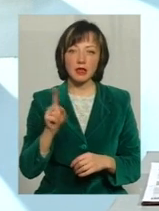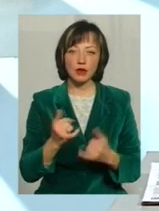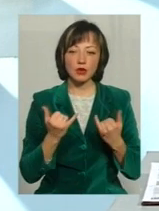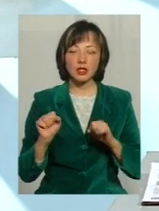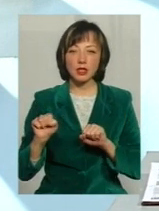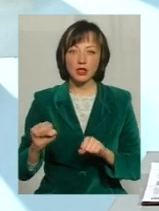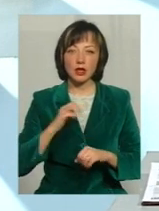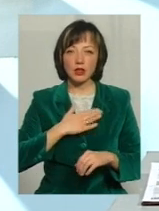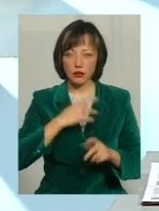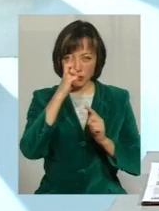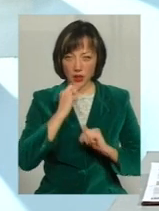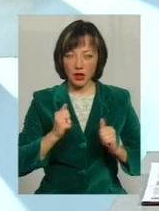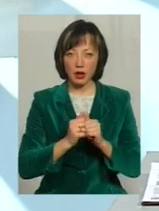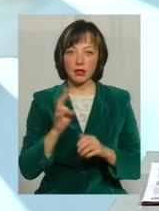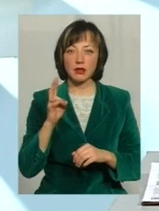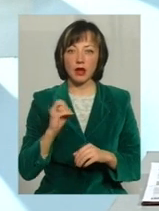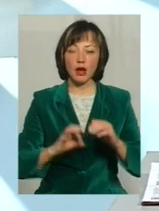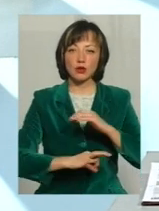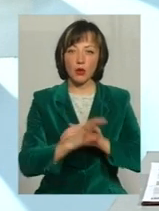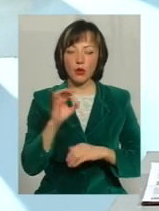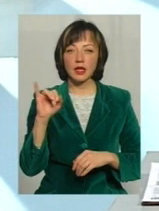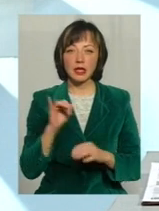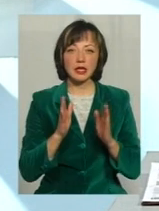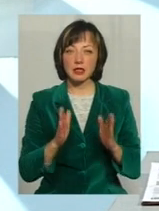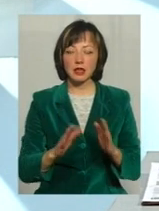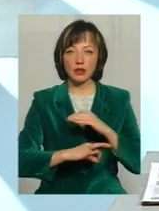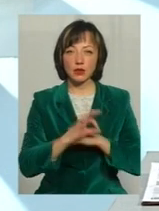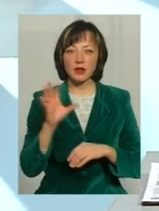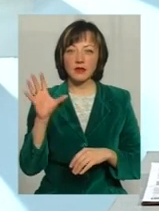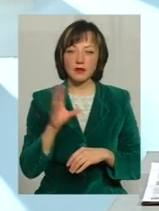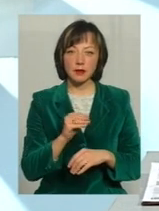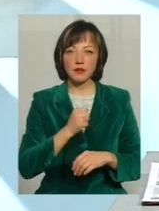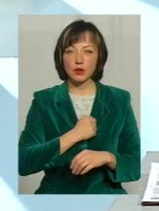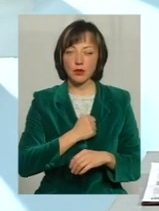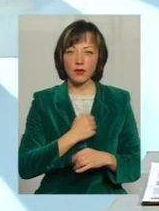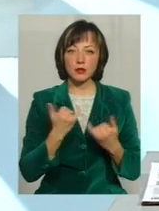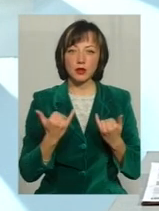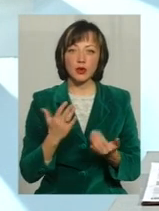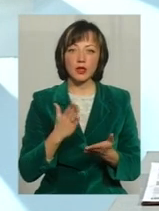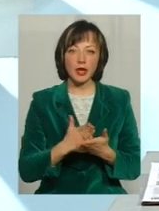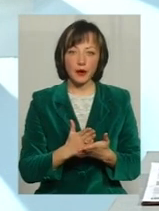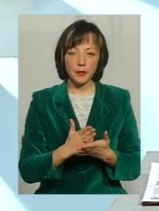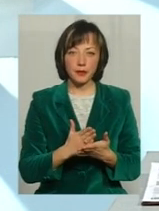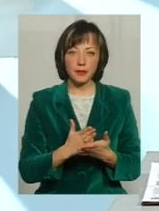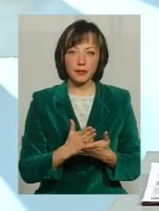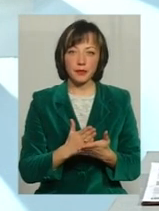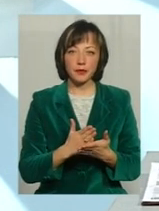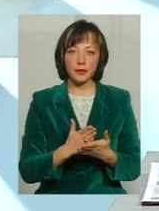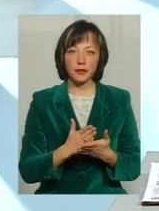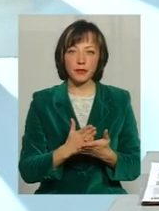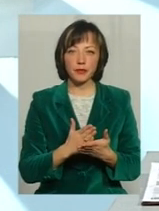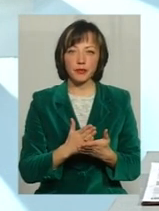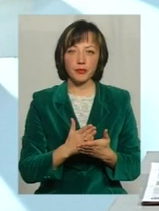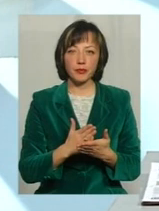захищають нашу країну на Сході І не тільки на Сході, всім військовим, які сьогодні віддають